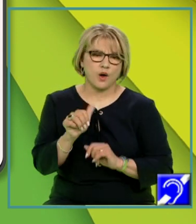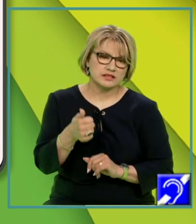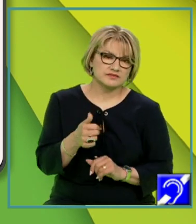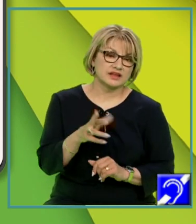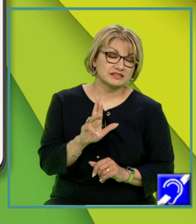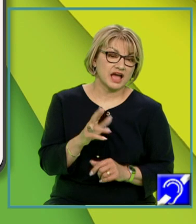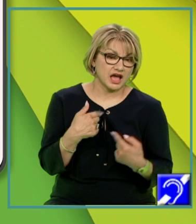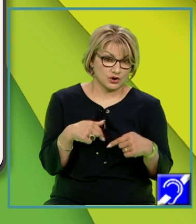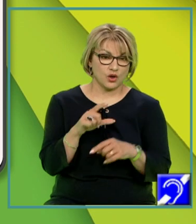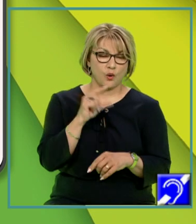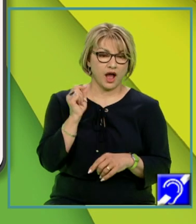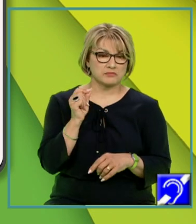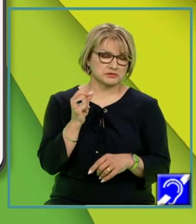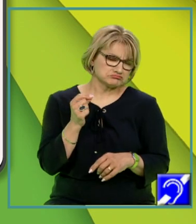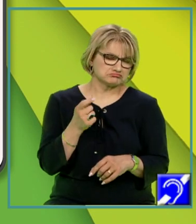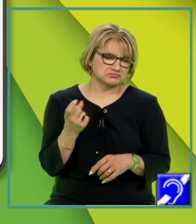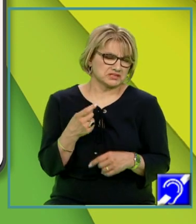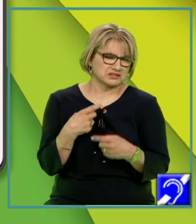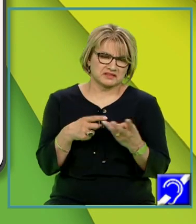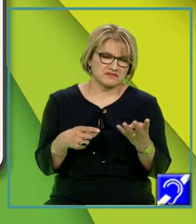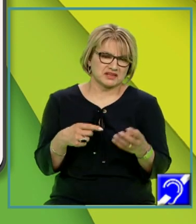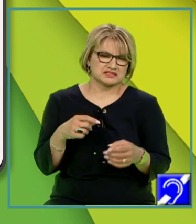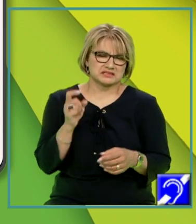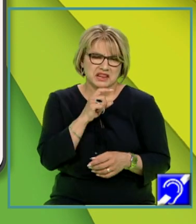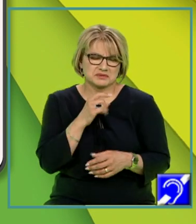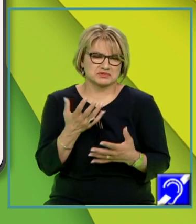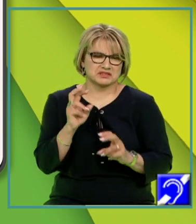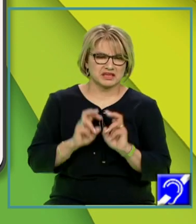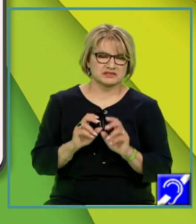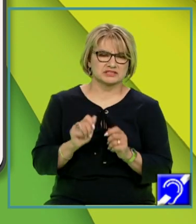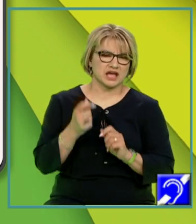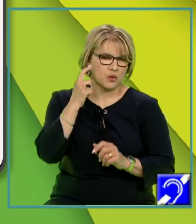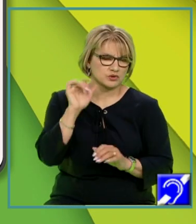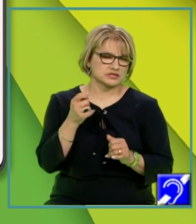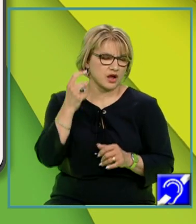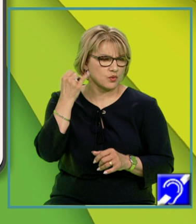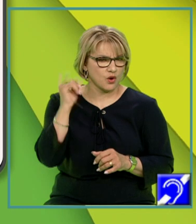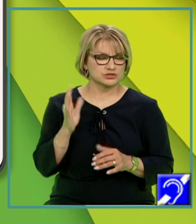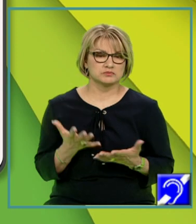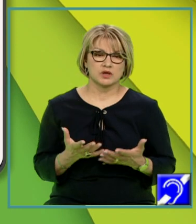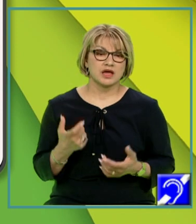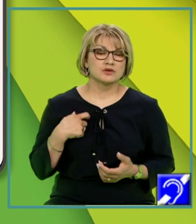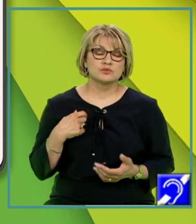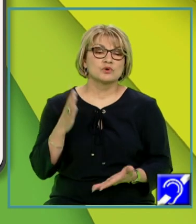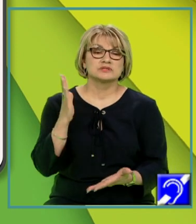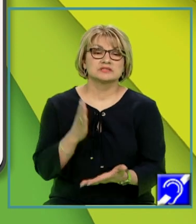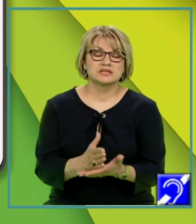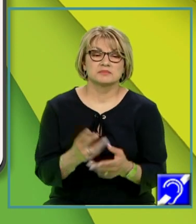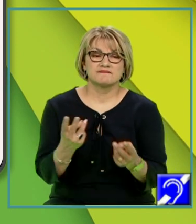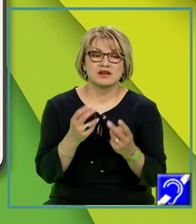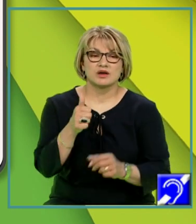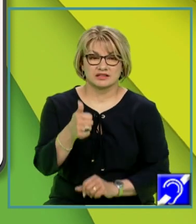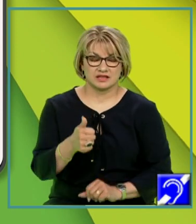noi ca oameni din diverse deficiențe tehnice sau logice sau conceptuale nu putem stabili valoarelor de adevăr.